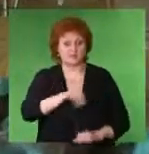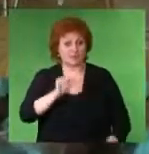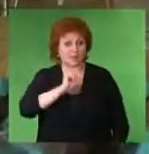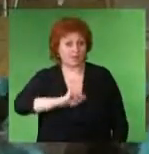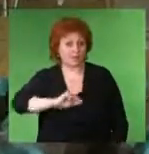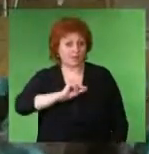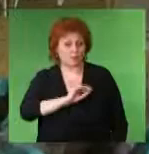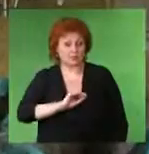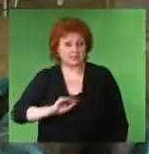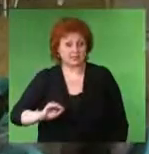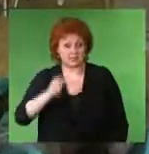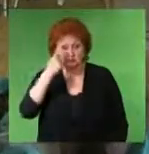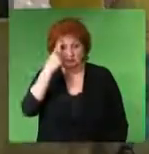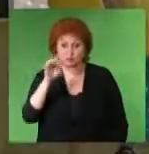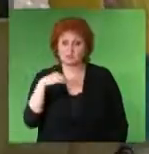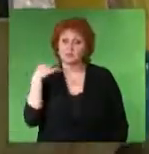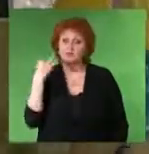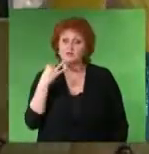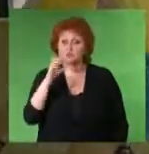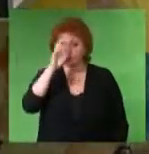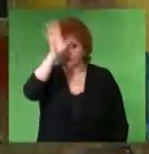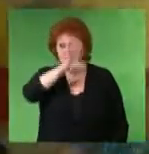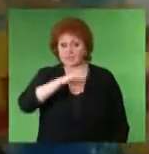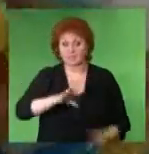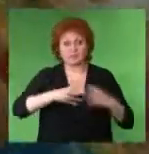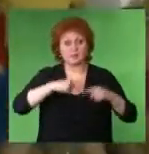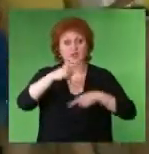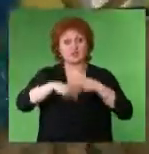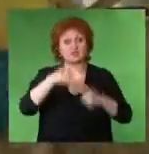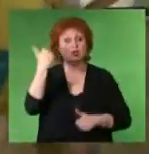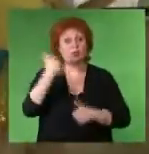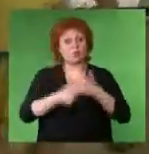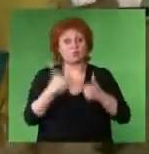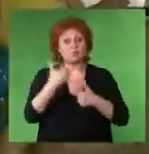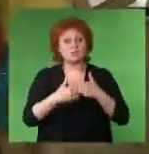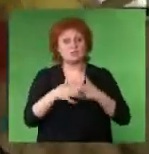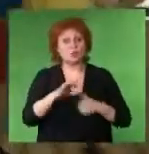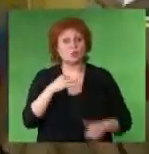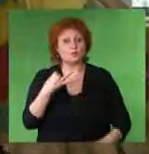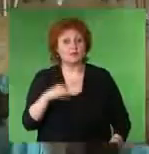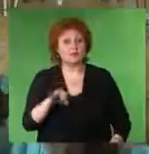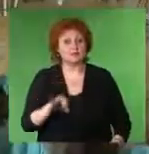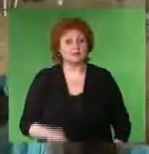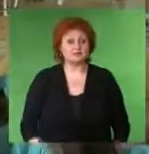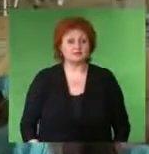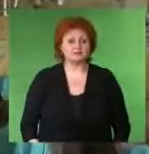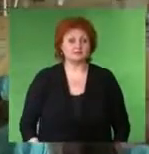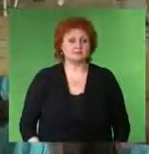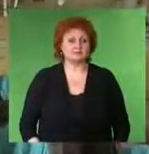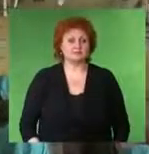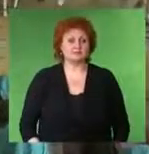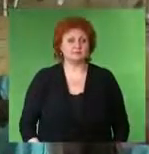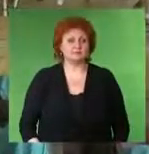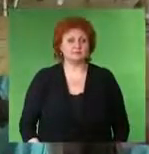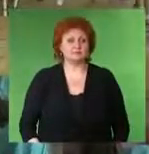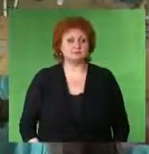За время работы потока дети ознакомятся с историей царской семьи через конкурсы и соревнования среди губерний Все люди